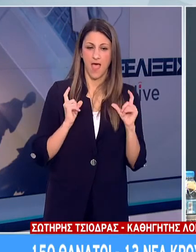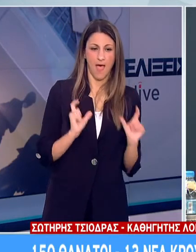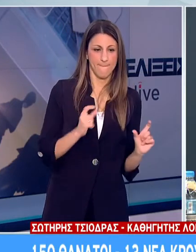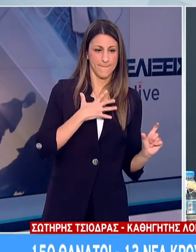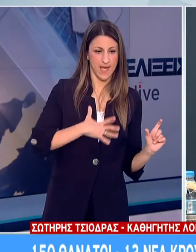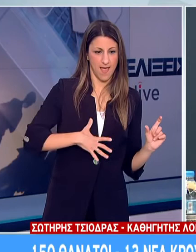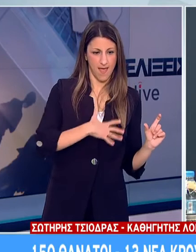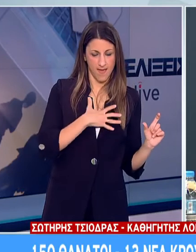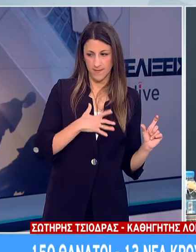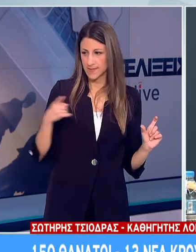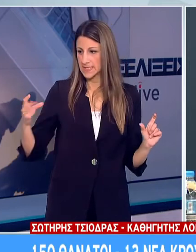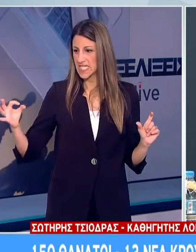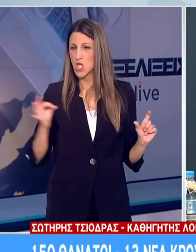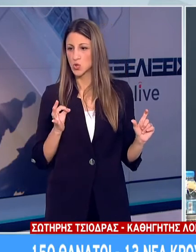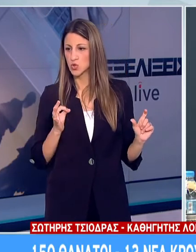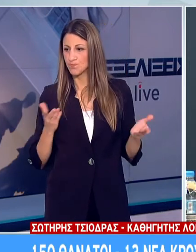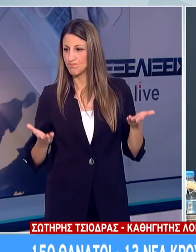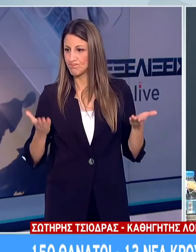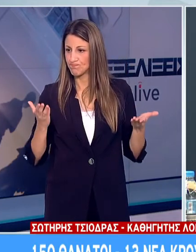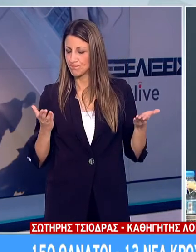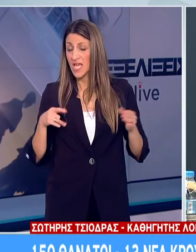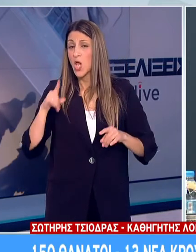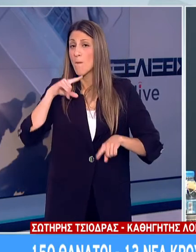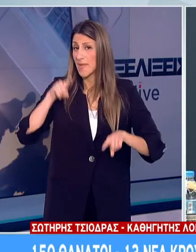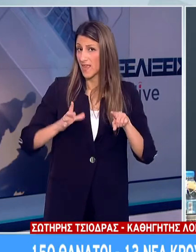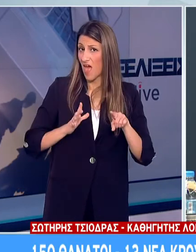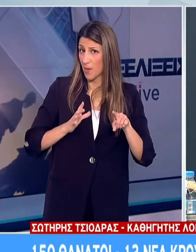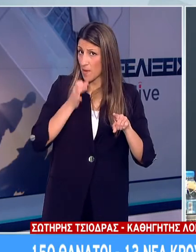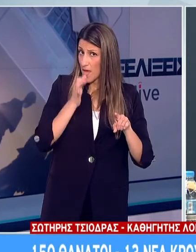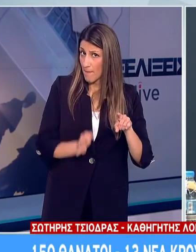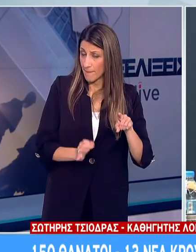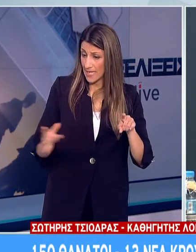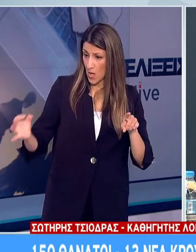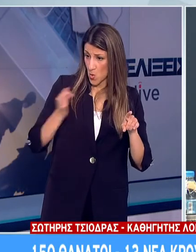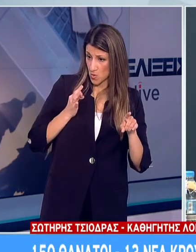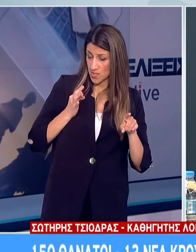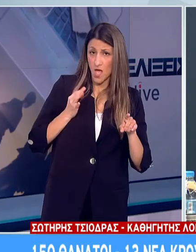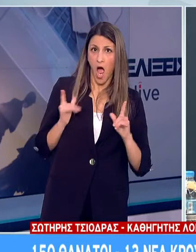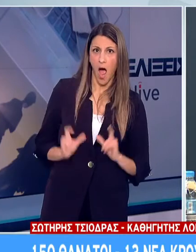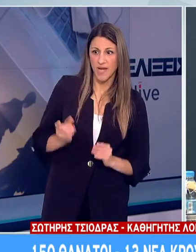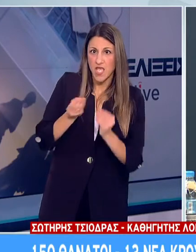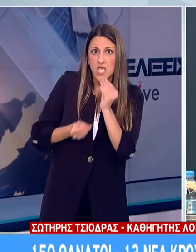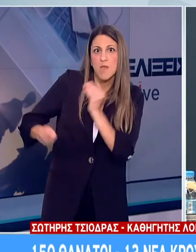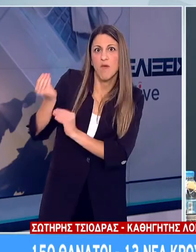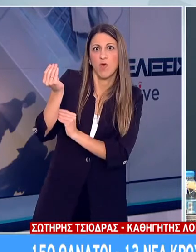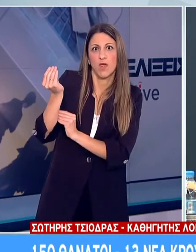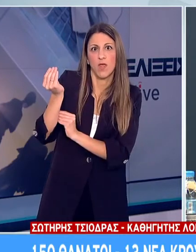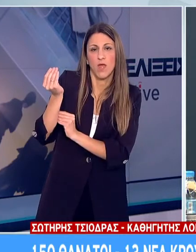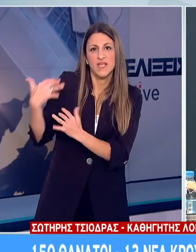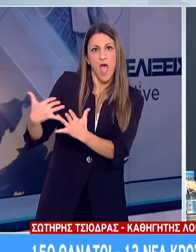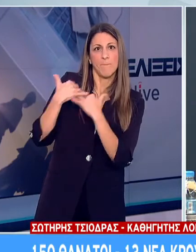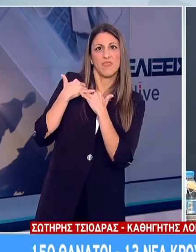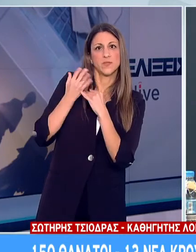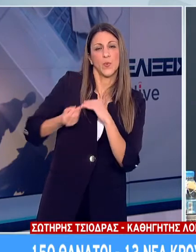το υπερφλεγμονόδες σύνδρομο που μπορεί να οφείλεται και σε μια υπερβολική είσοδο του ιού στα κύτταρά μας, ίσως με μηχανισμούς